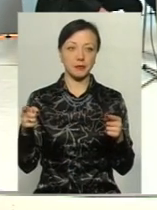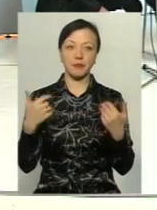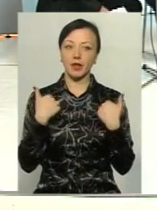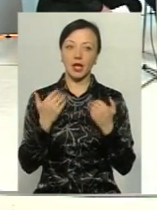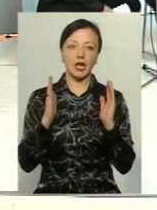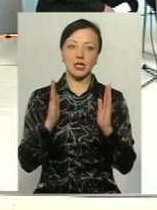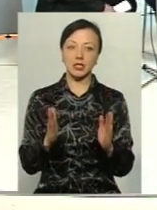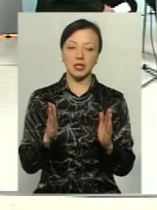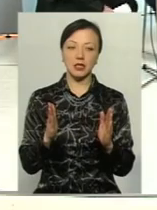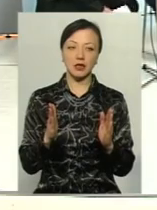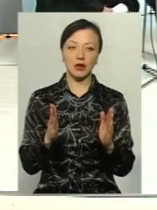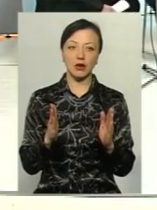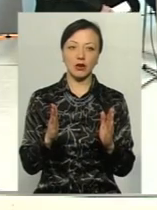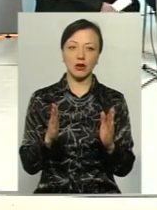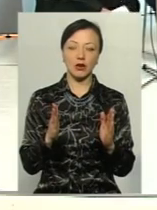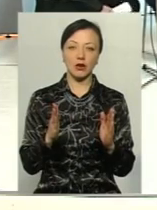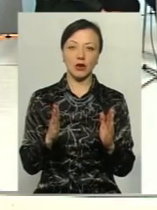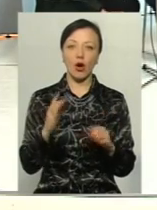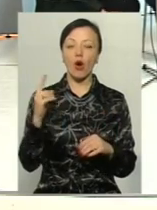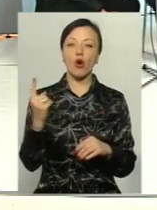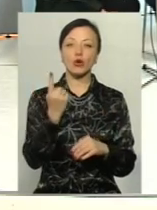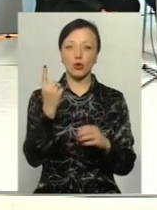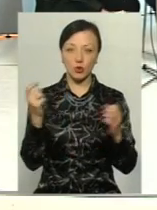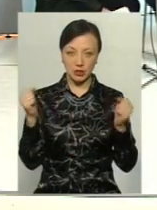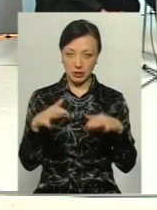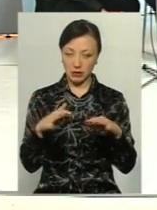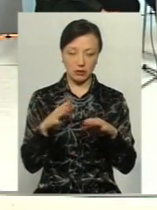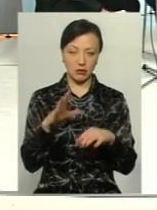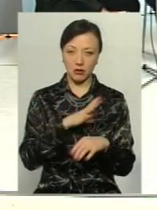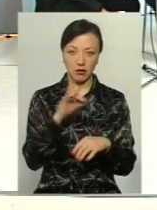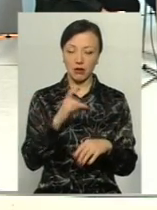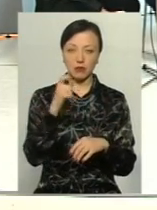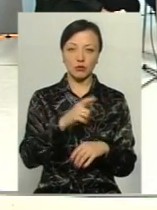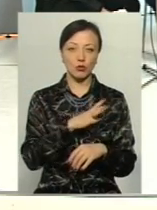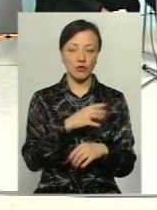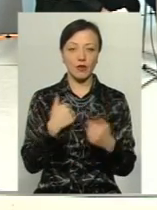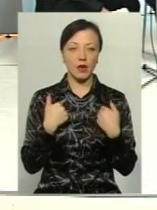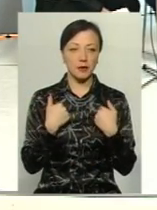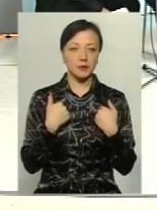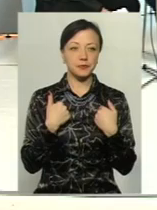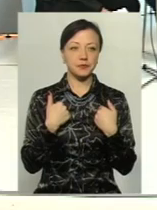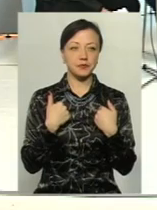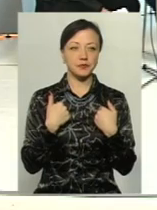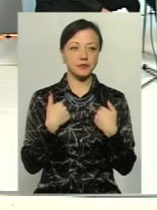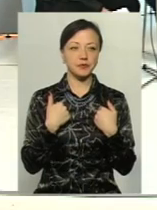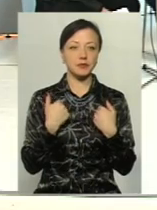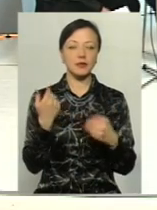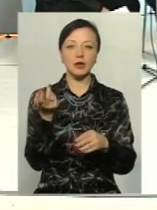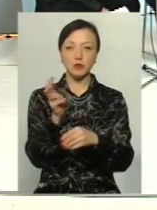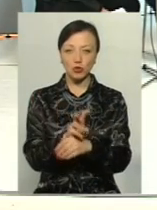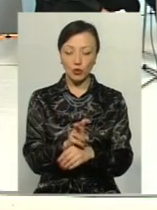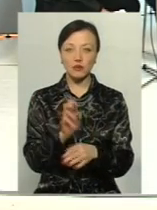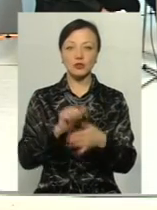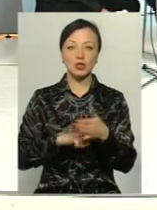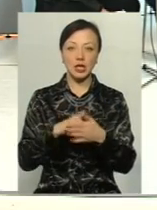тільки одного з кликання. Одного з кликання я був. Я, скажімо, прийшов із-за того, що дійсно